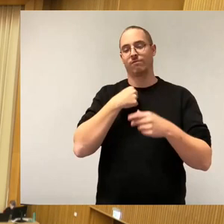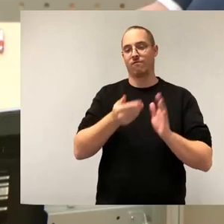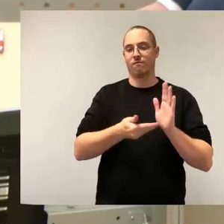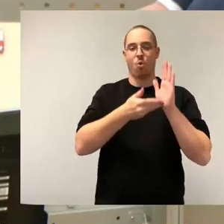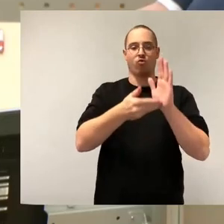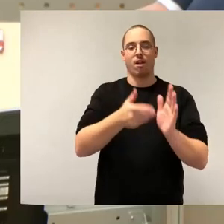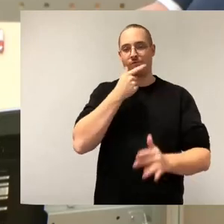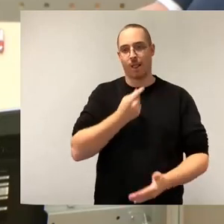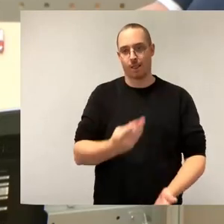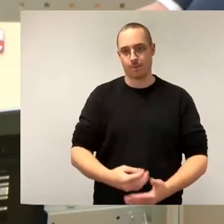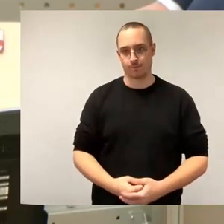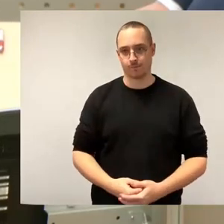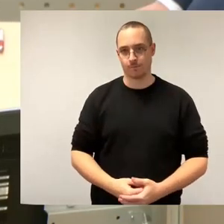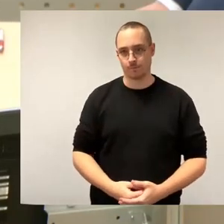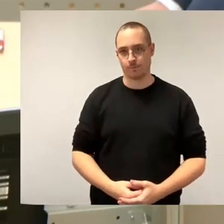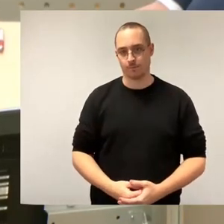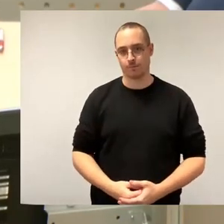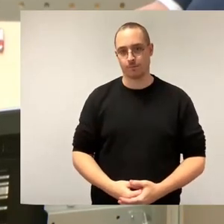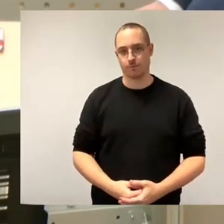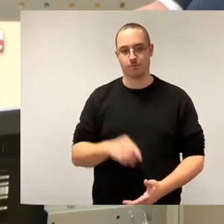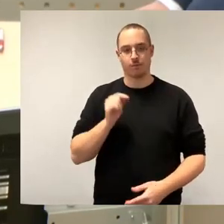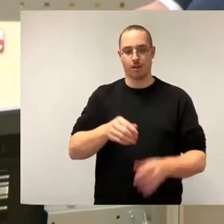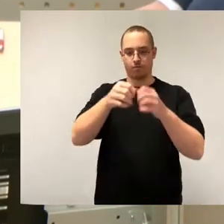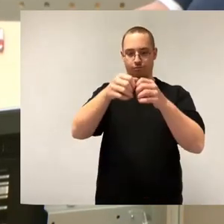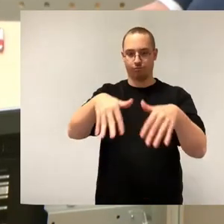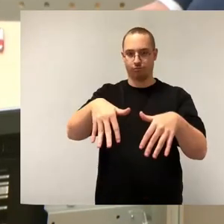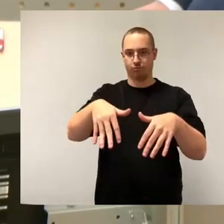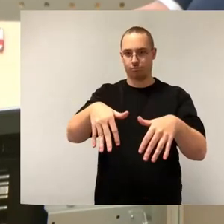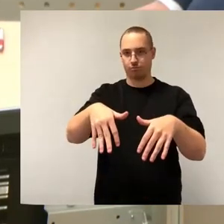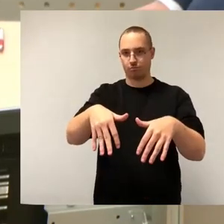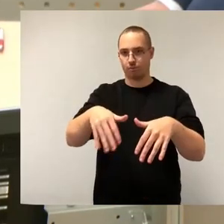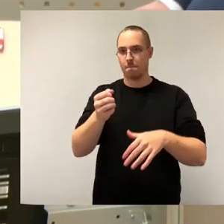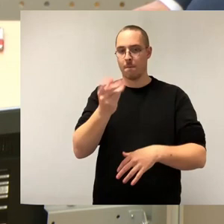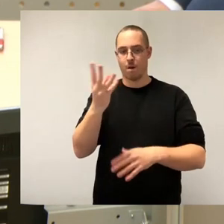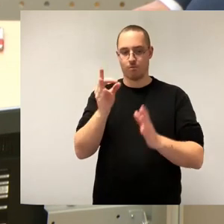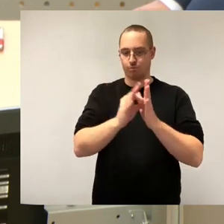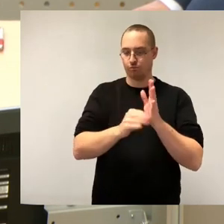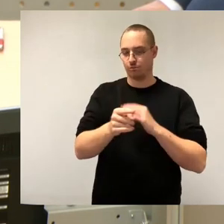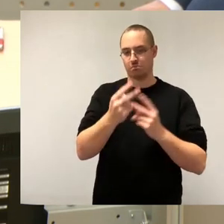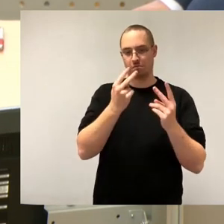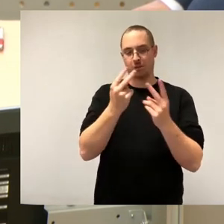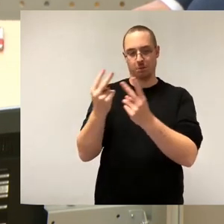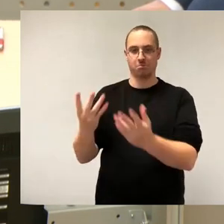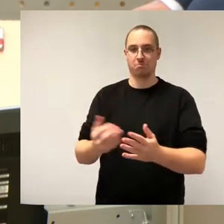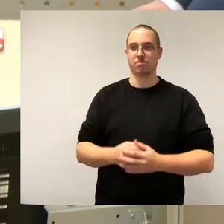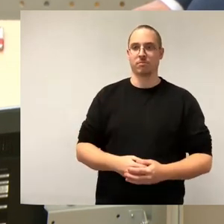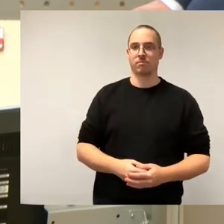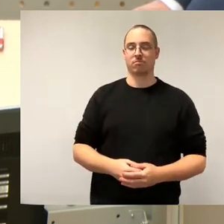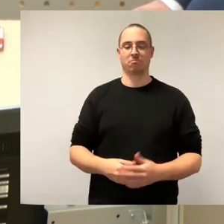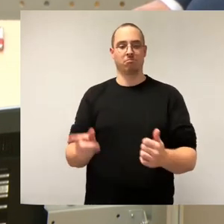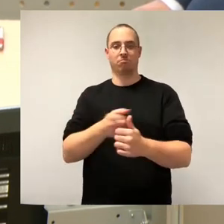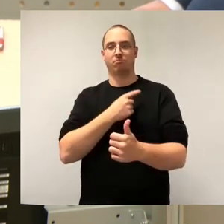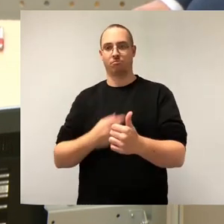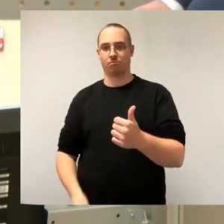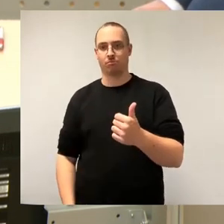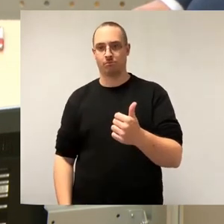gliedert sich in einige wesentliche Punkte. Wir haben in dem Punkt 1